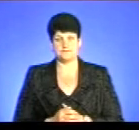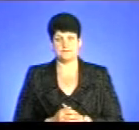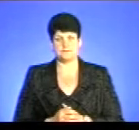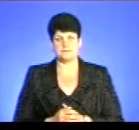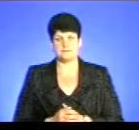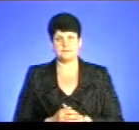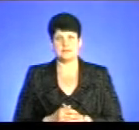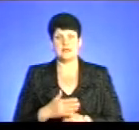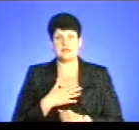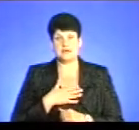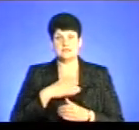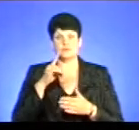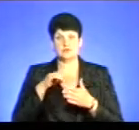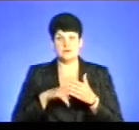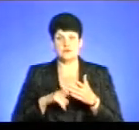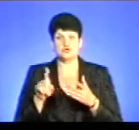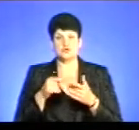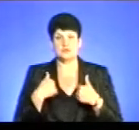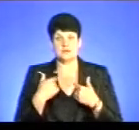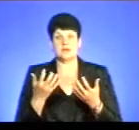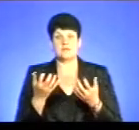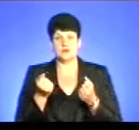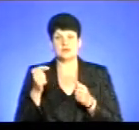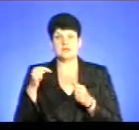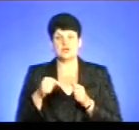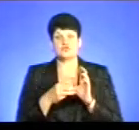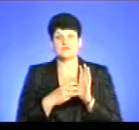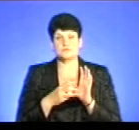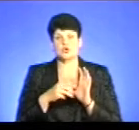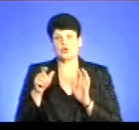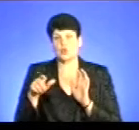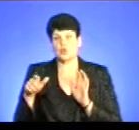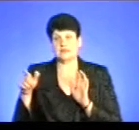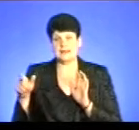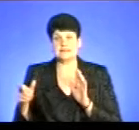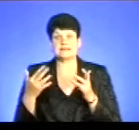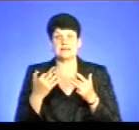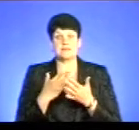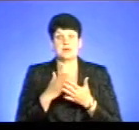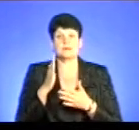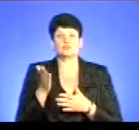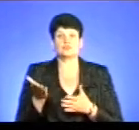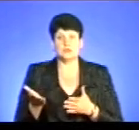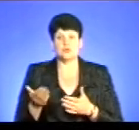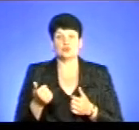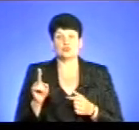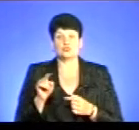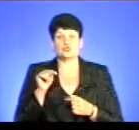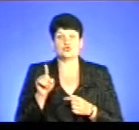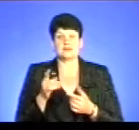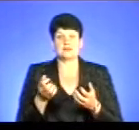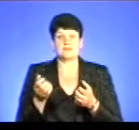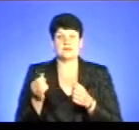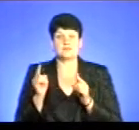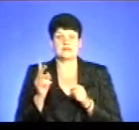Я сподіваюся, що я наберу 1800 людей, скільки має бути, тому що ми набираємо тільки з